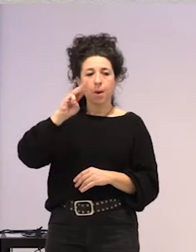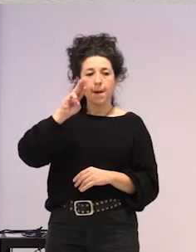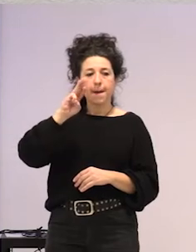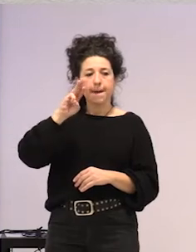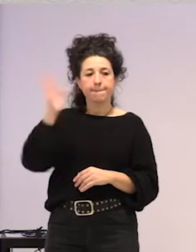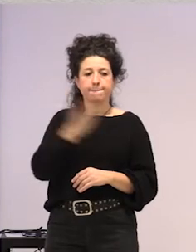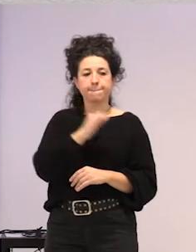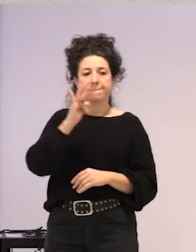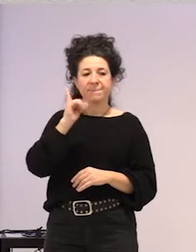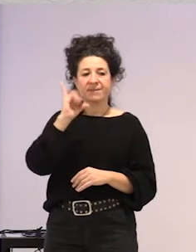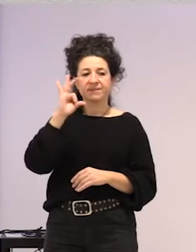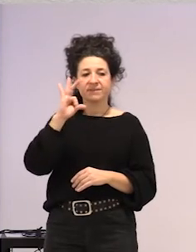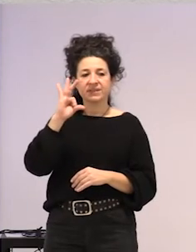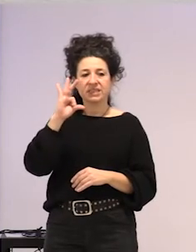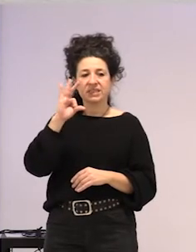ba, nola, ba, ba,